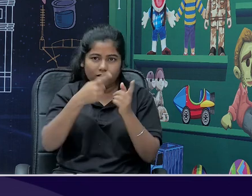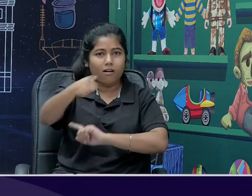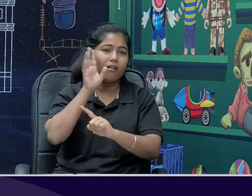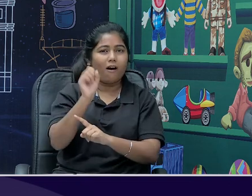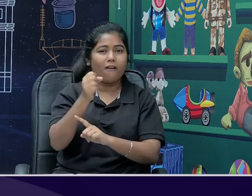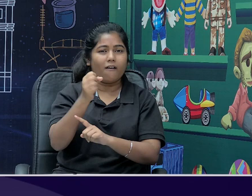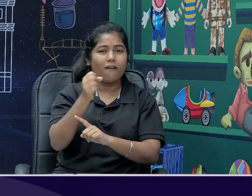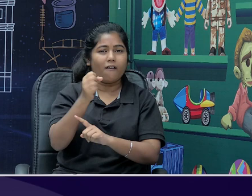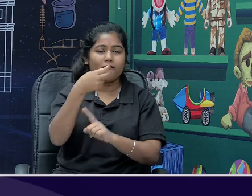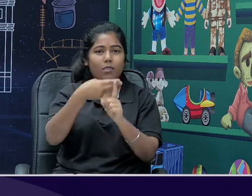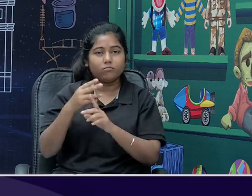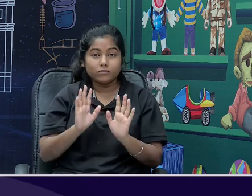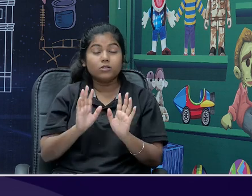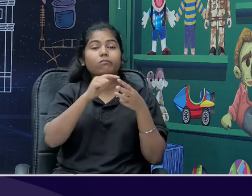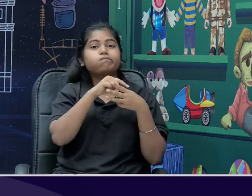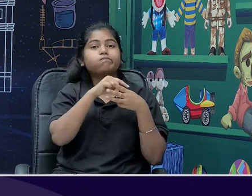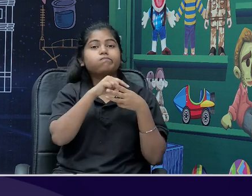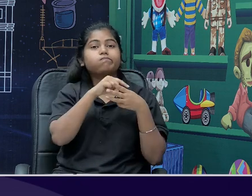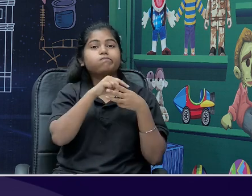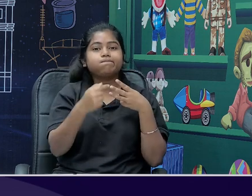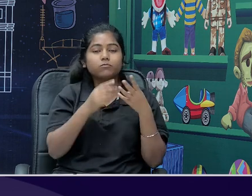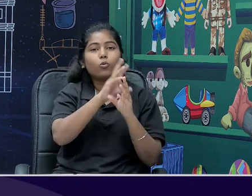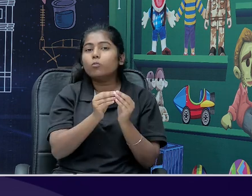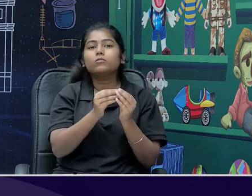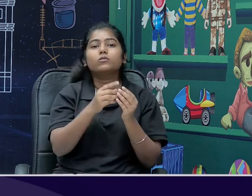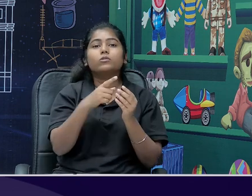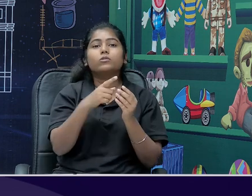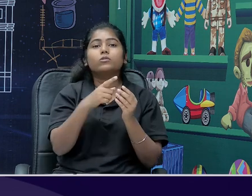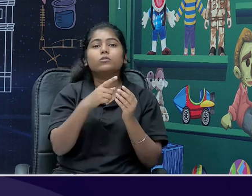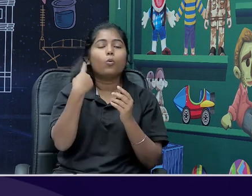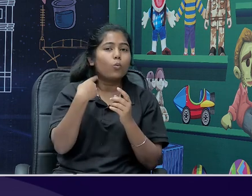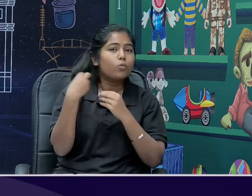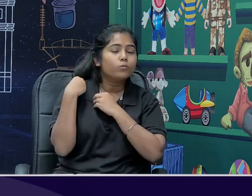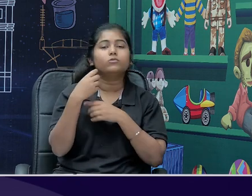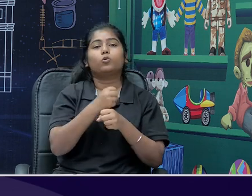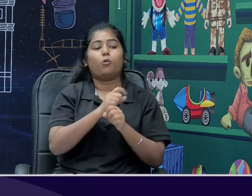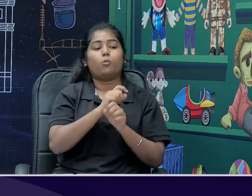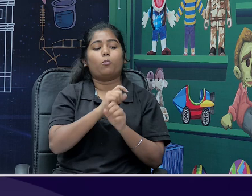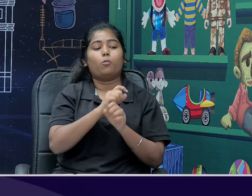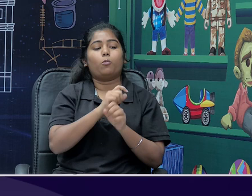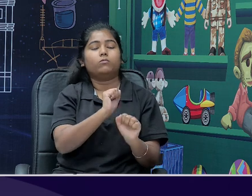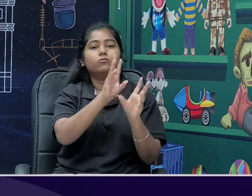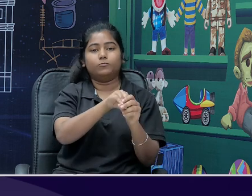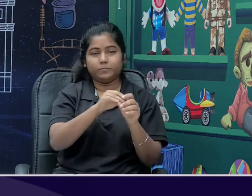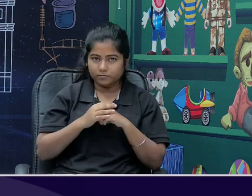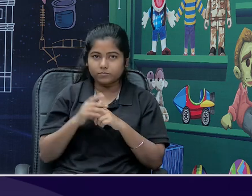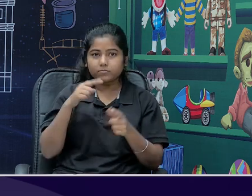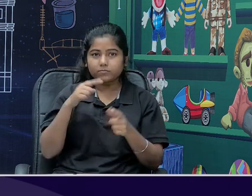the children's name, so this is the role of our public sector okay, now you the screen